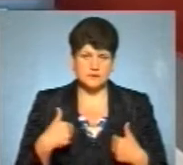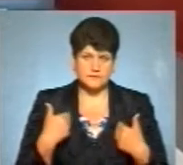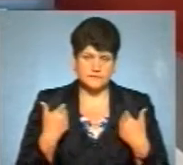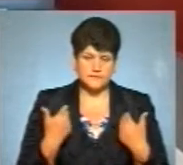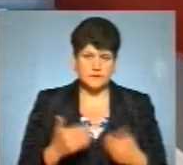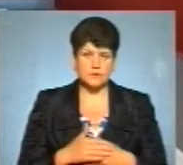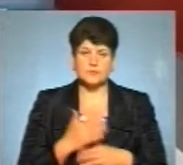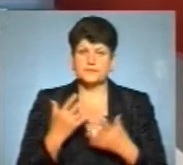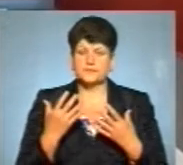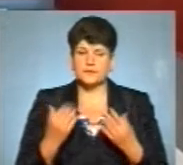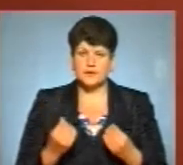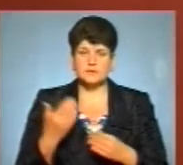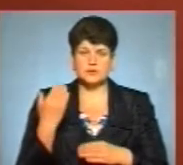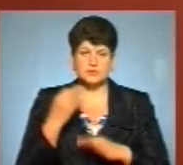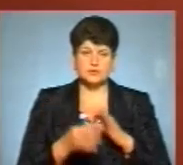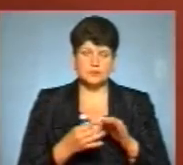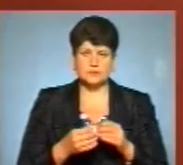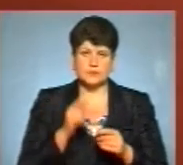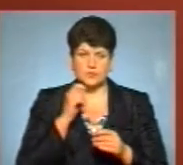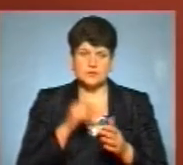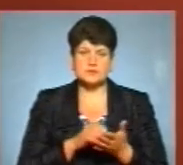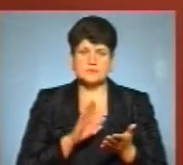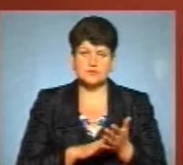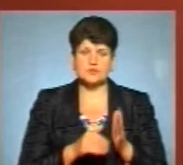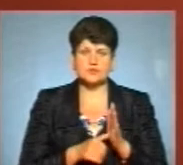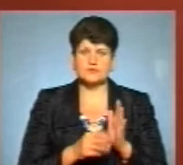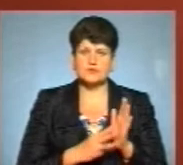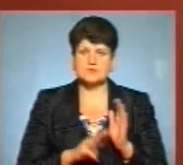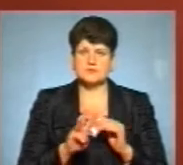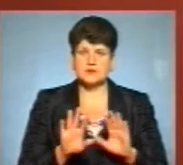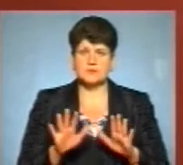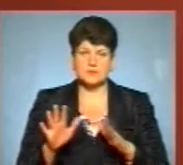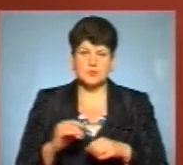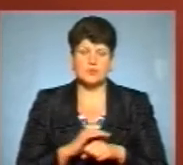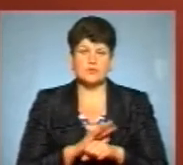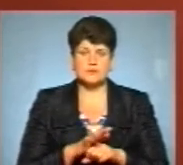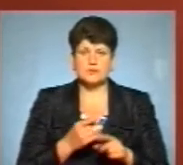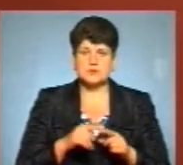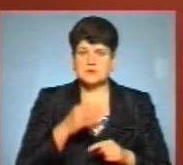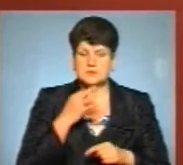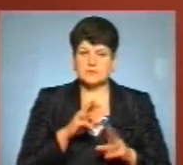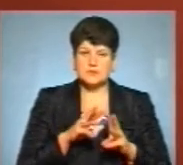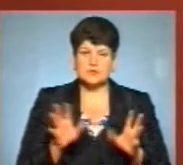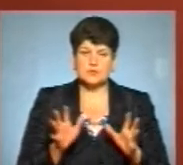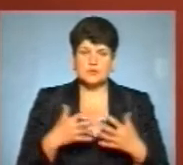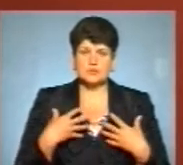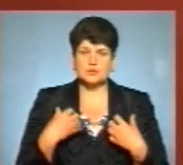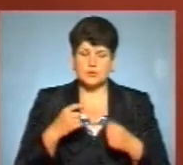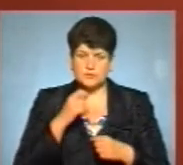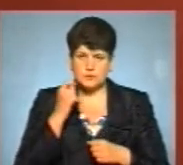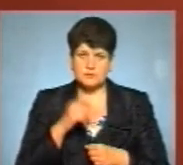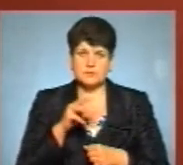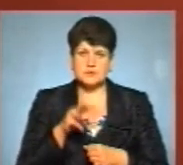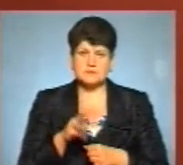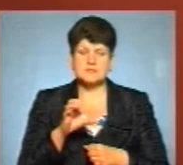Минулої доби в Україні зафіксували 683 випадки коронавірусу. Про це повідомив міністр охорони здоров'я України Максим